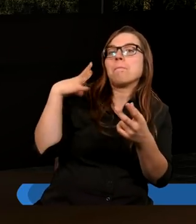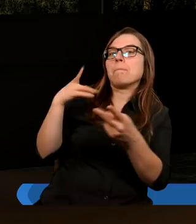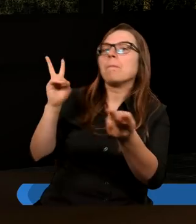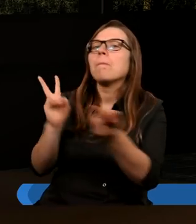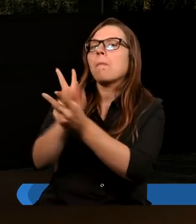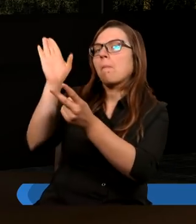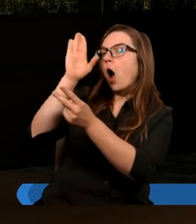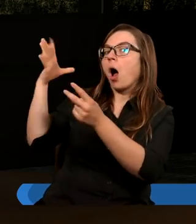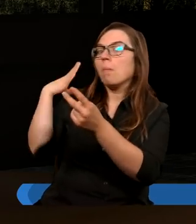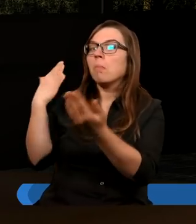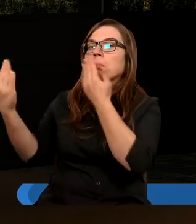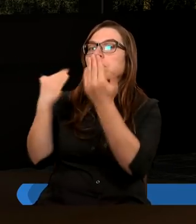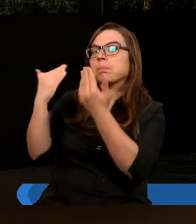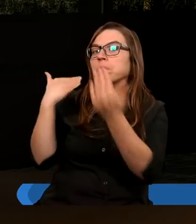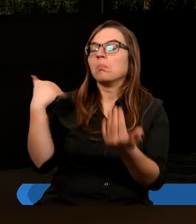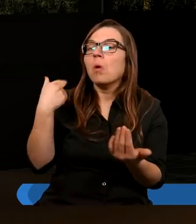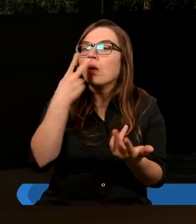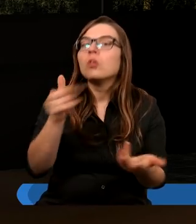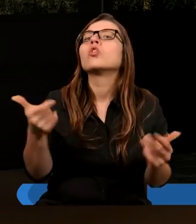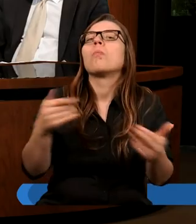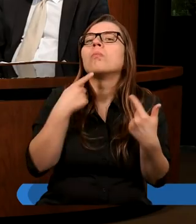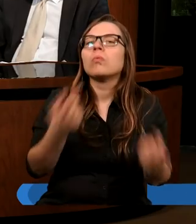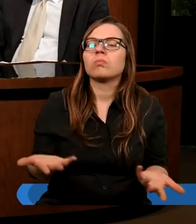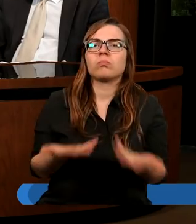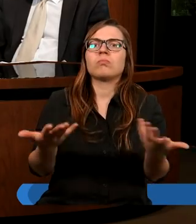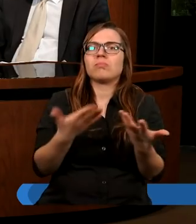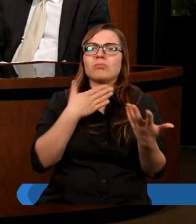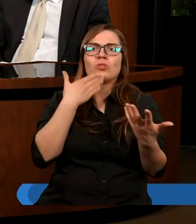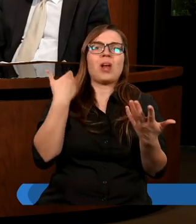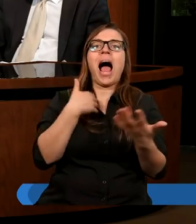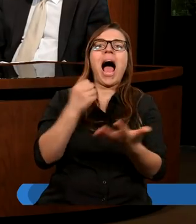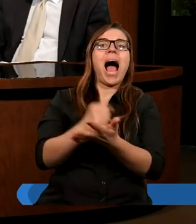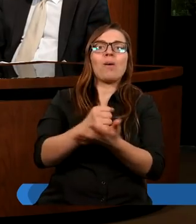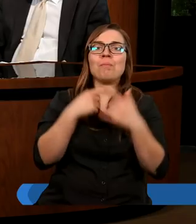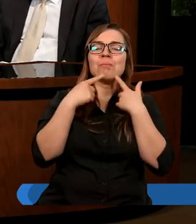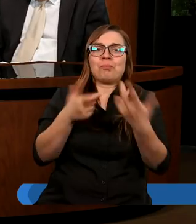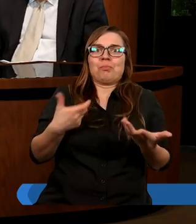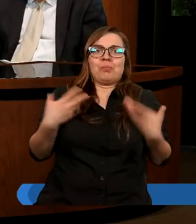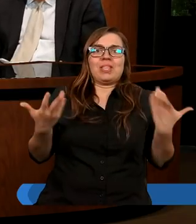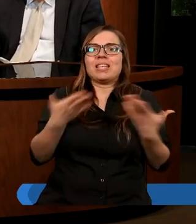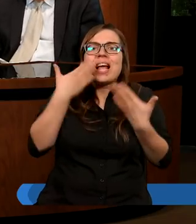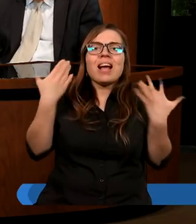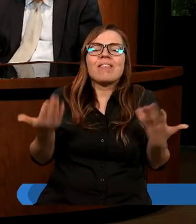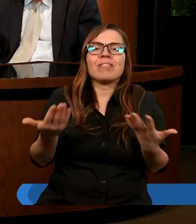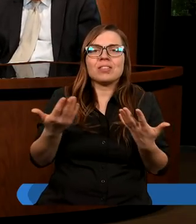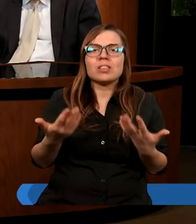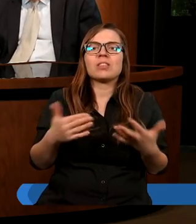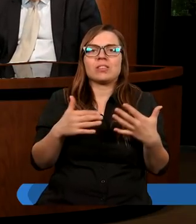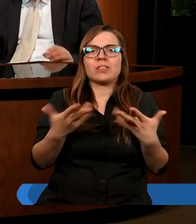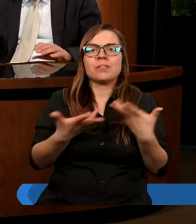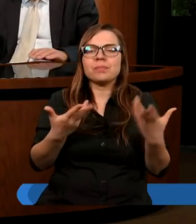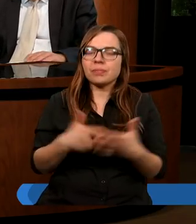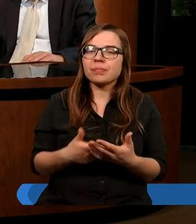przemianę, to co na to możemy powiedzieć? No nie mamy żadnych argumentów przeciwko, prawda? Zgadza się. Tak.